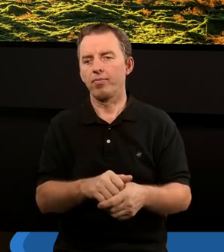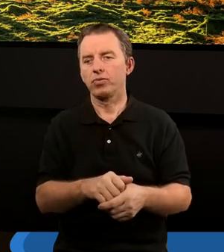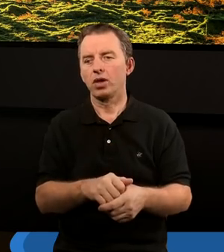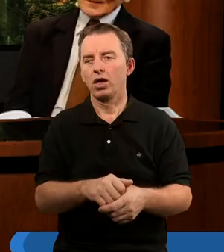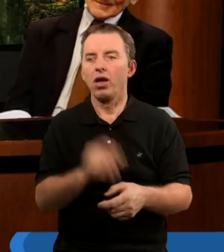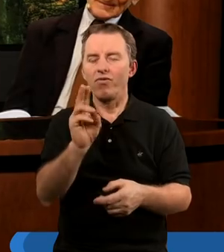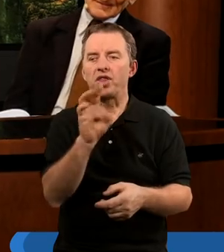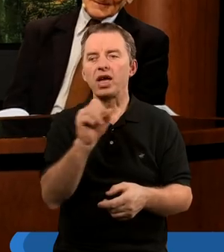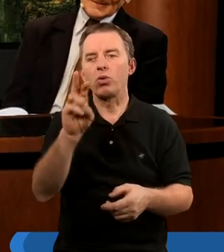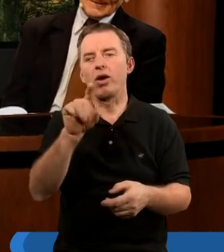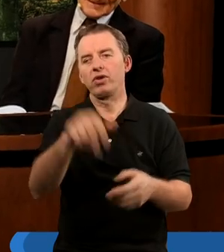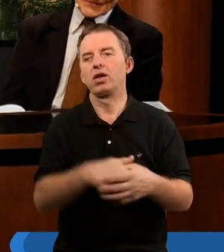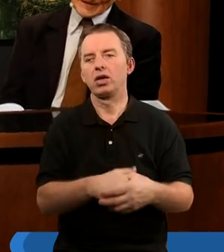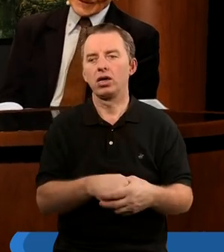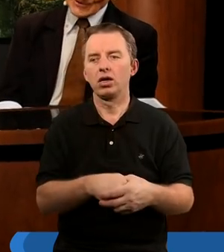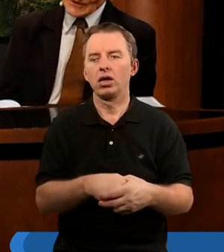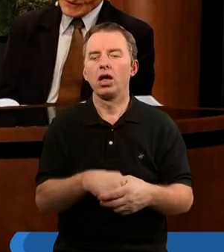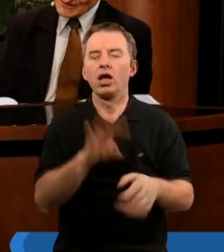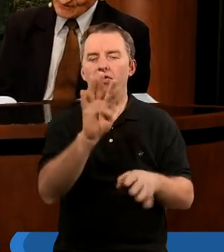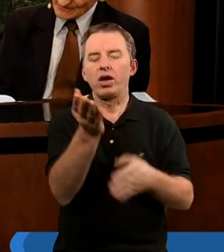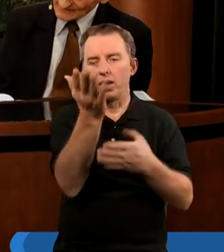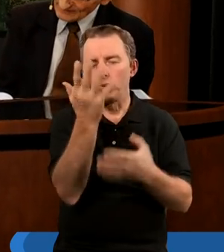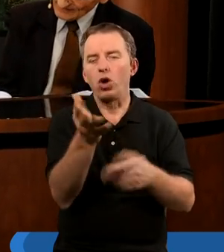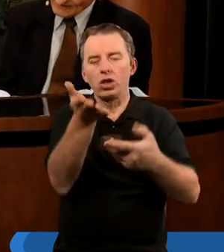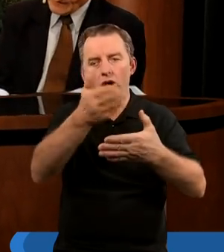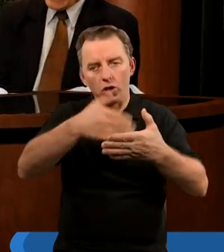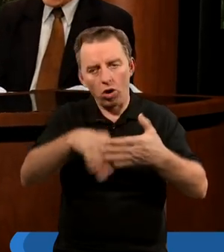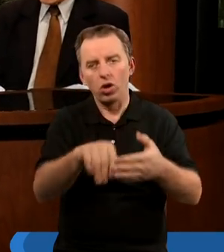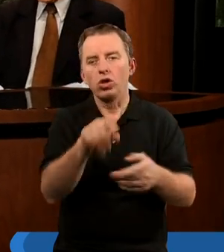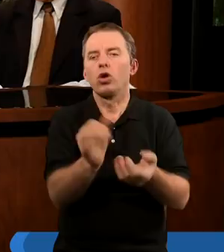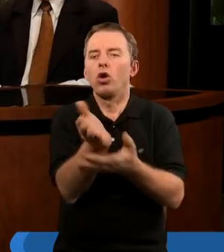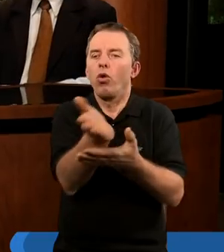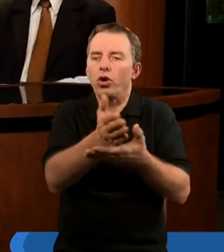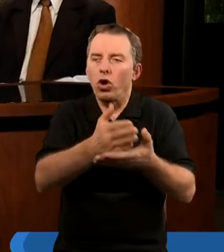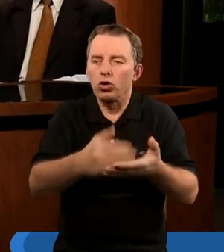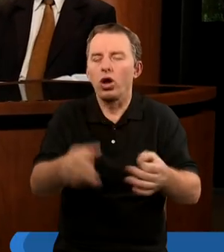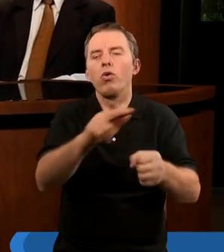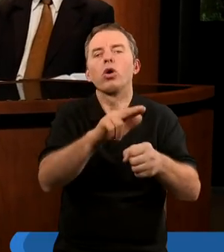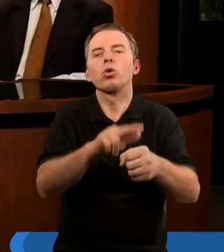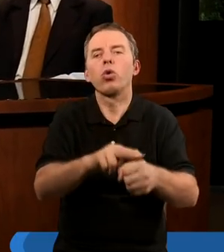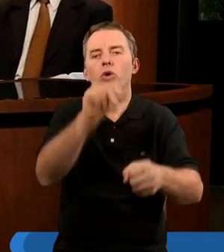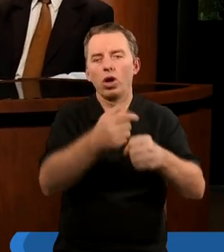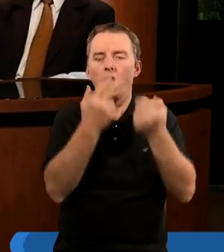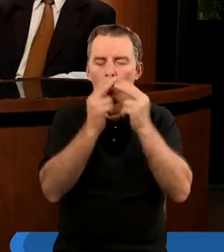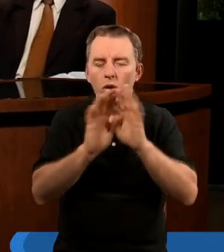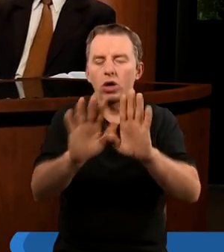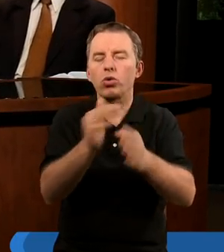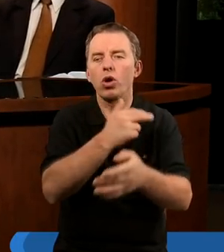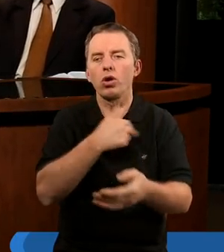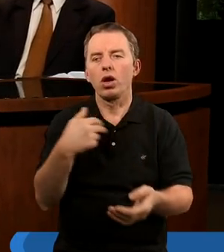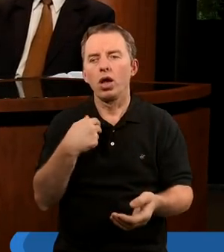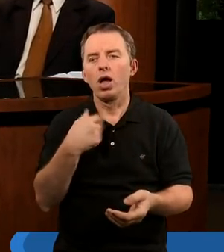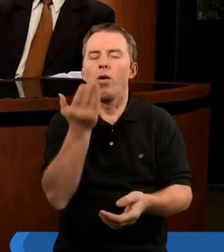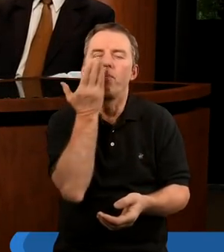Władysławie? Czwarty i piąty rozdział to są rozdziały, które ukazują nam